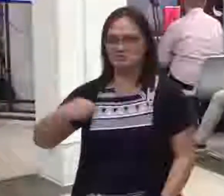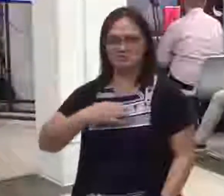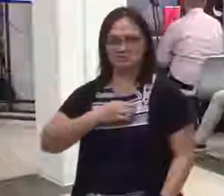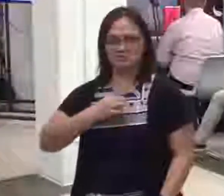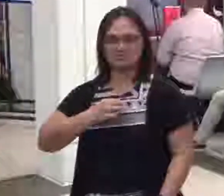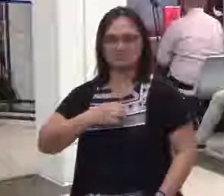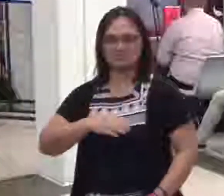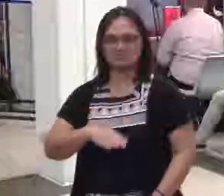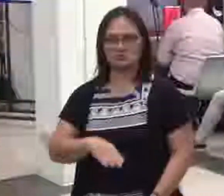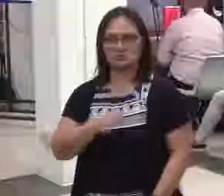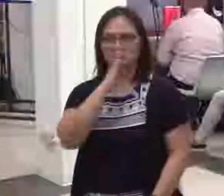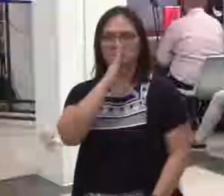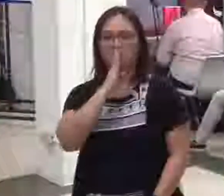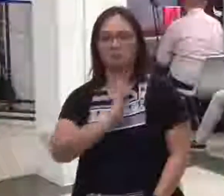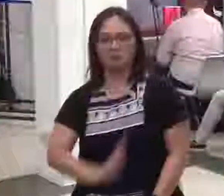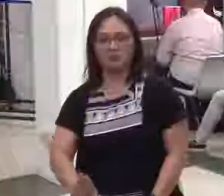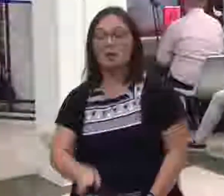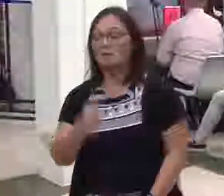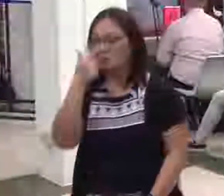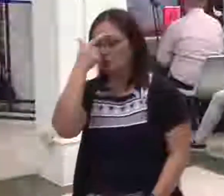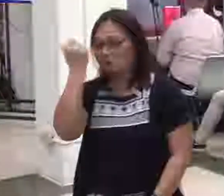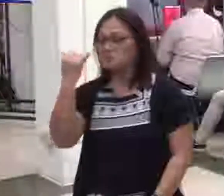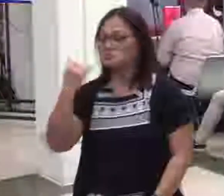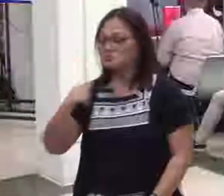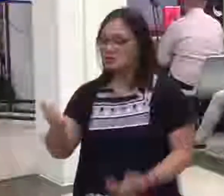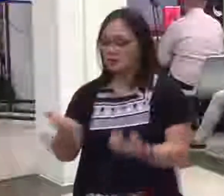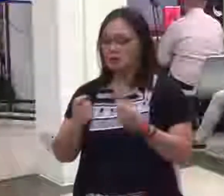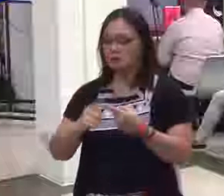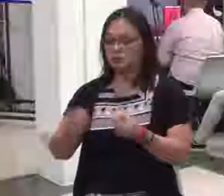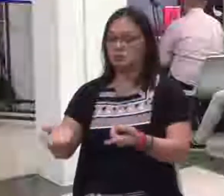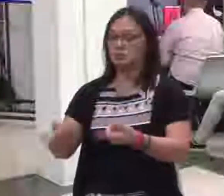to God as they are. Naunawaan ko